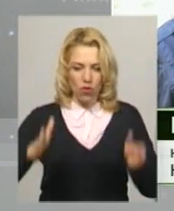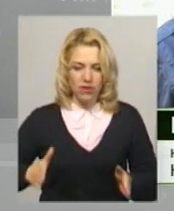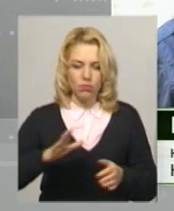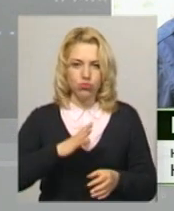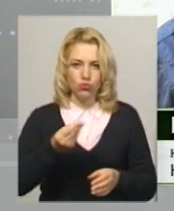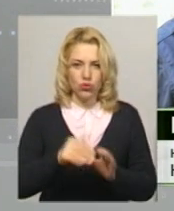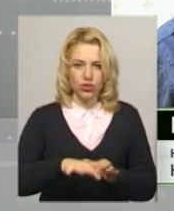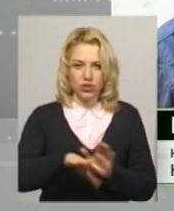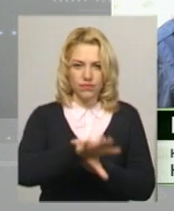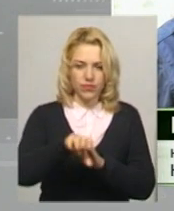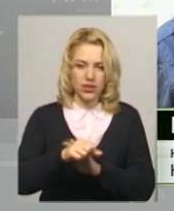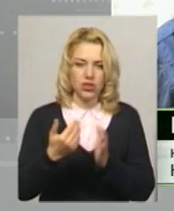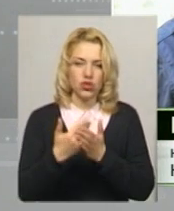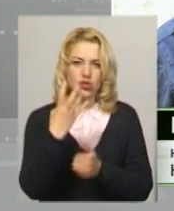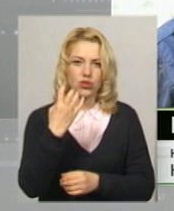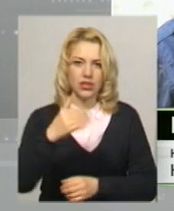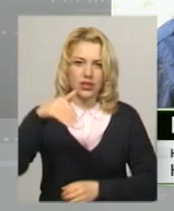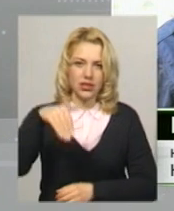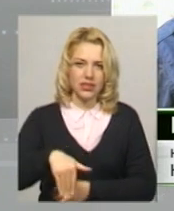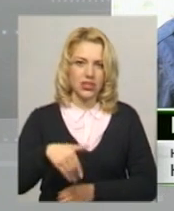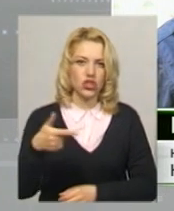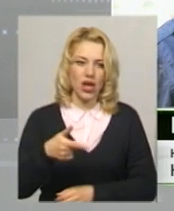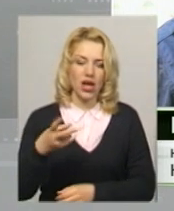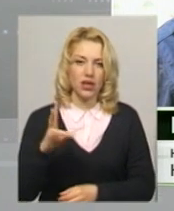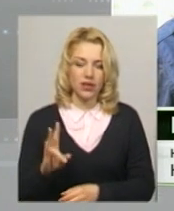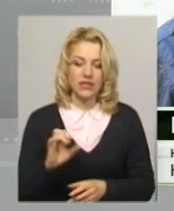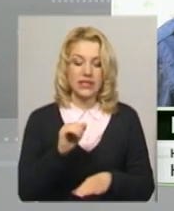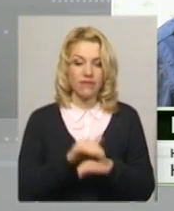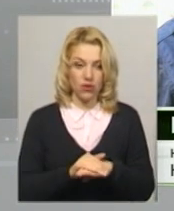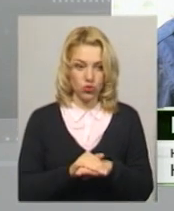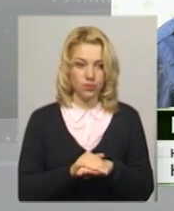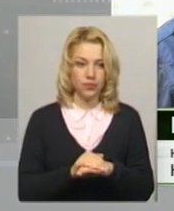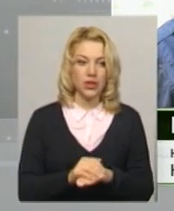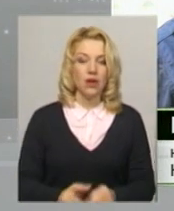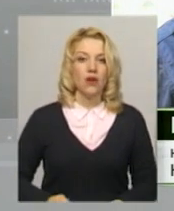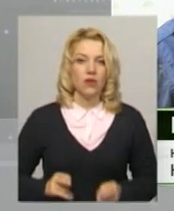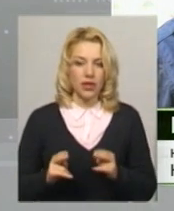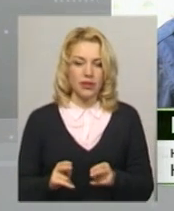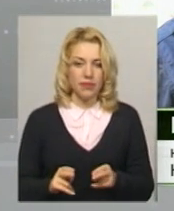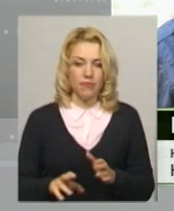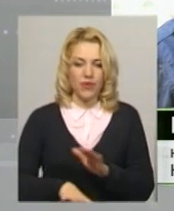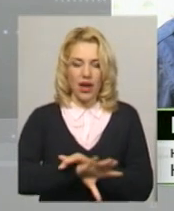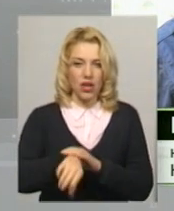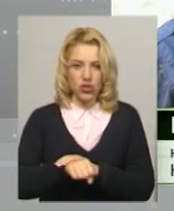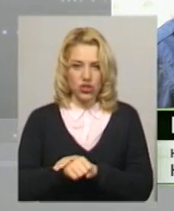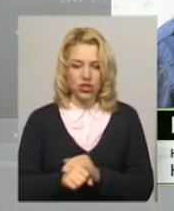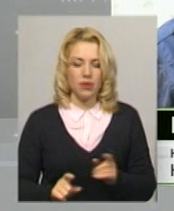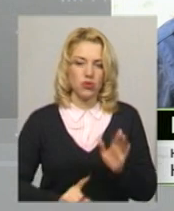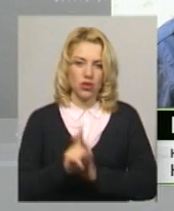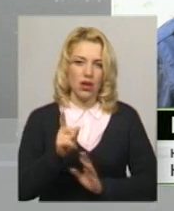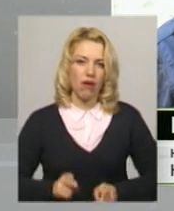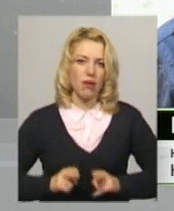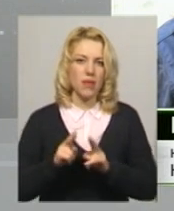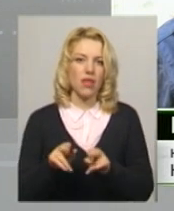приблизно у сумі близько 400 тисяч гривень. За фактом вчинення крадіжки коштів з банкомату відкрите кримінальне